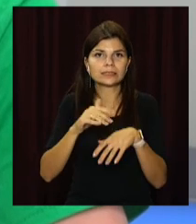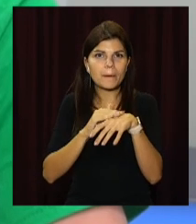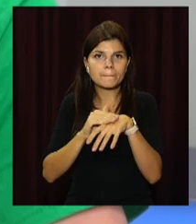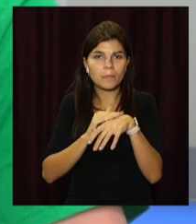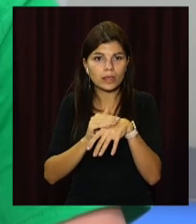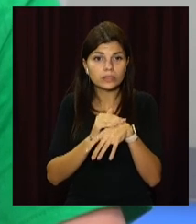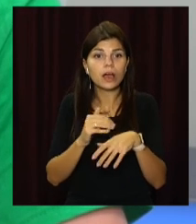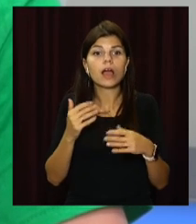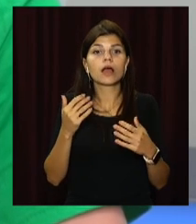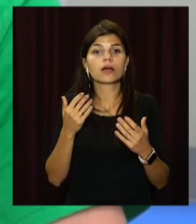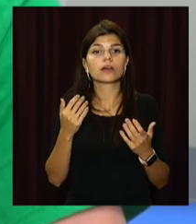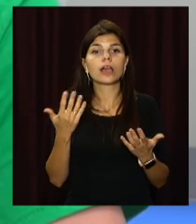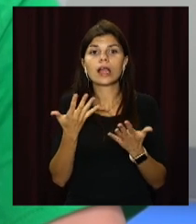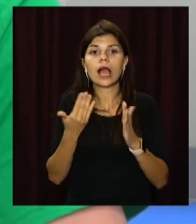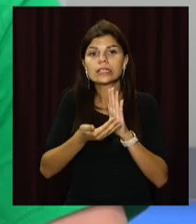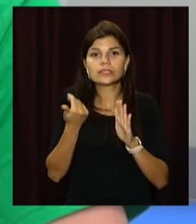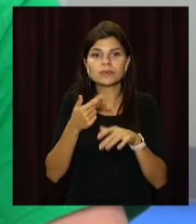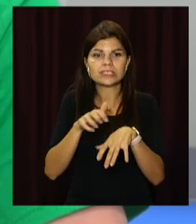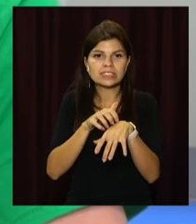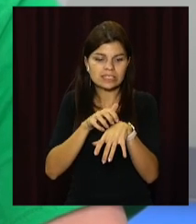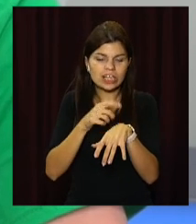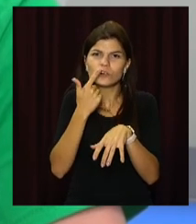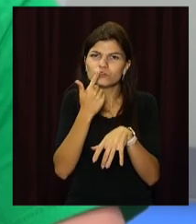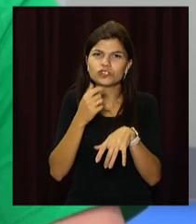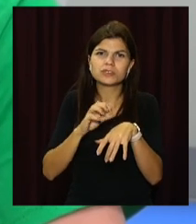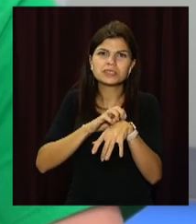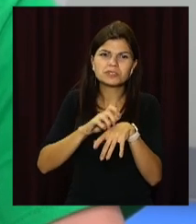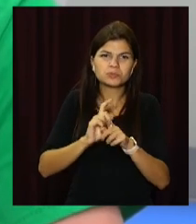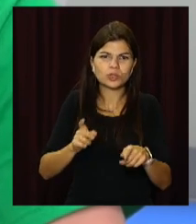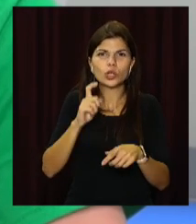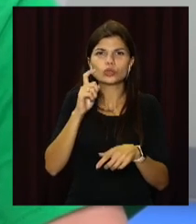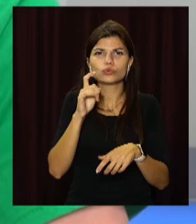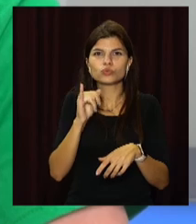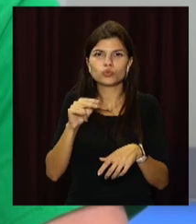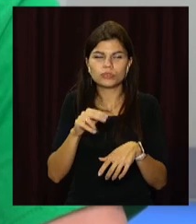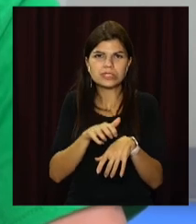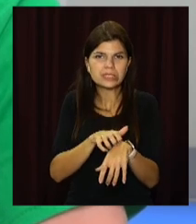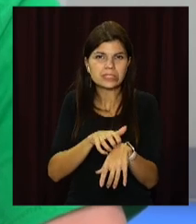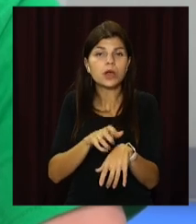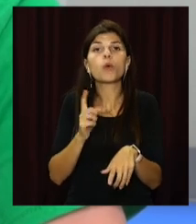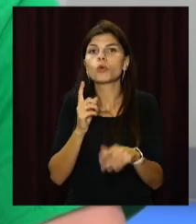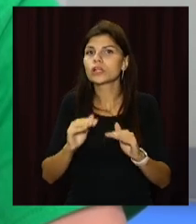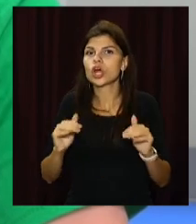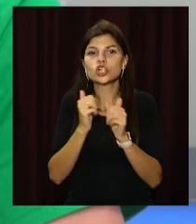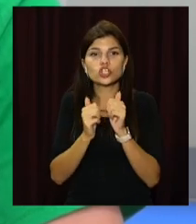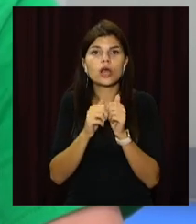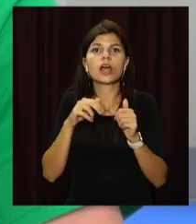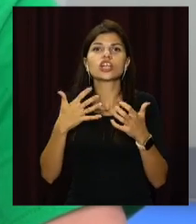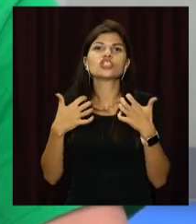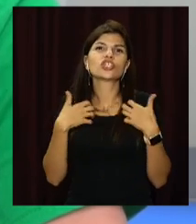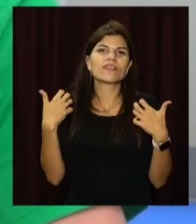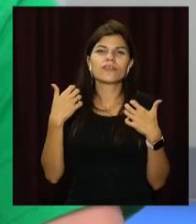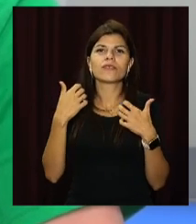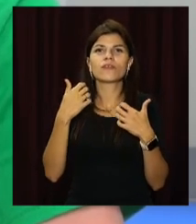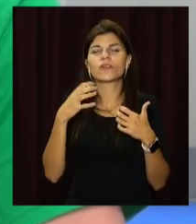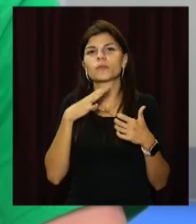в аптечку, яка знімає подразнення, знімає зуд, чесання. Тому що діти часто навіть при укусах звичайних